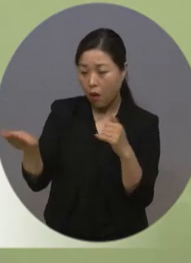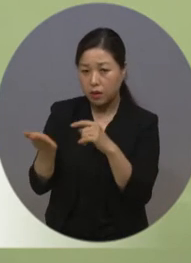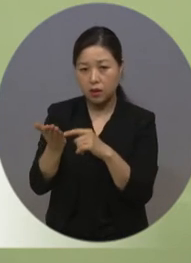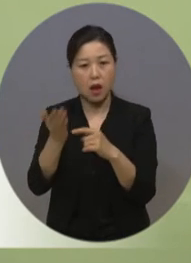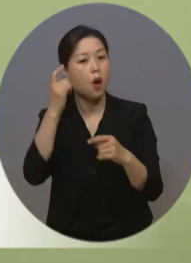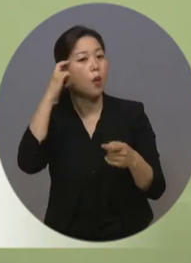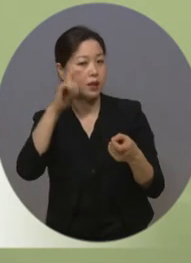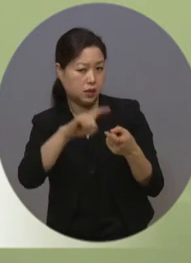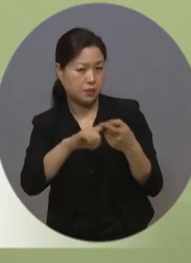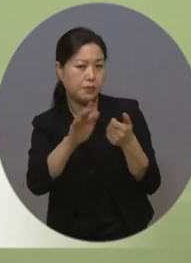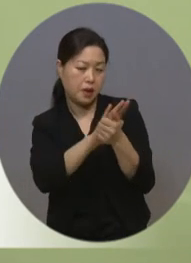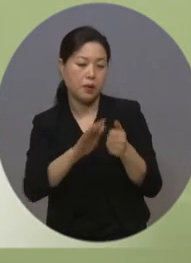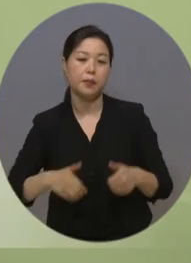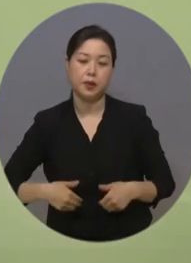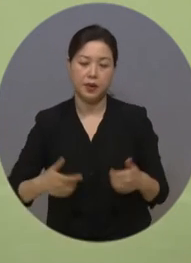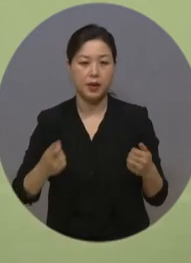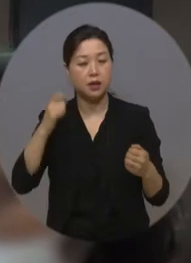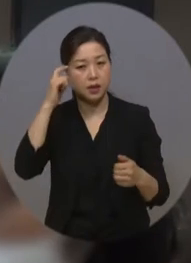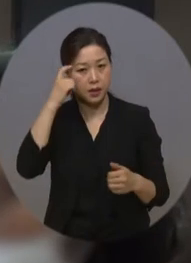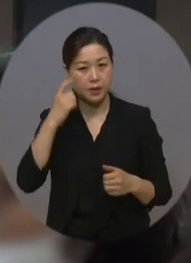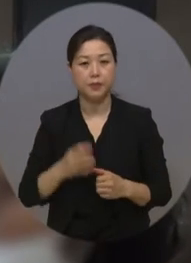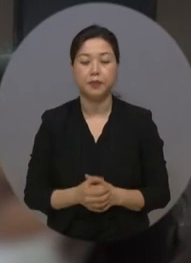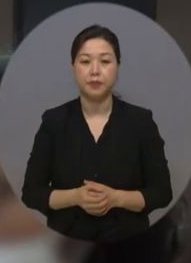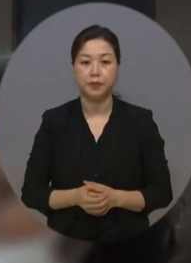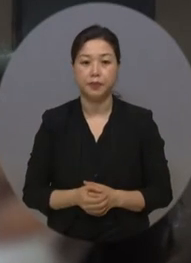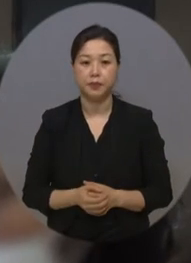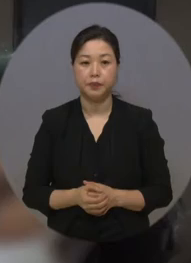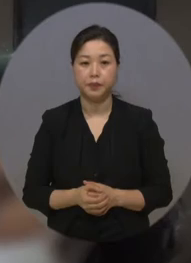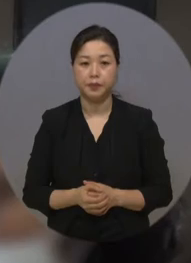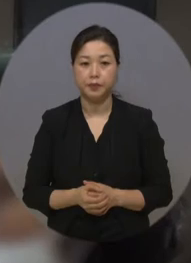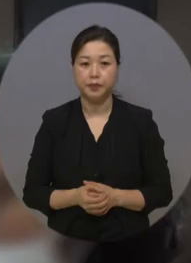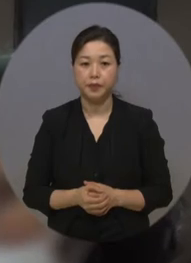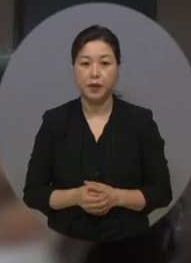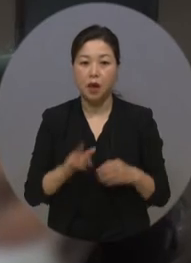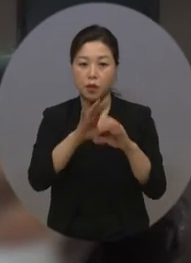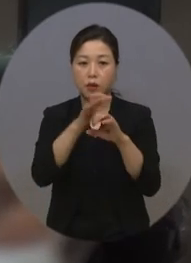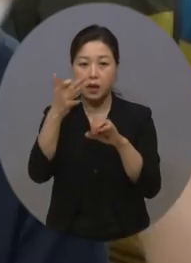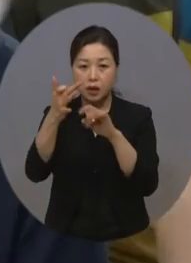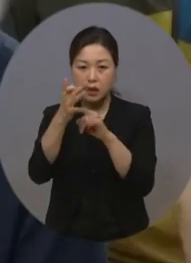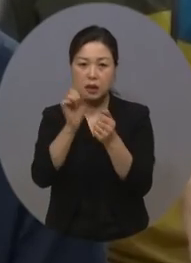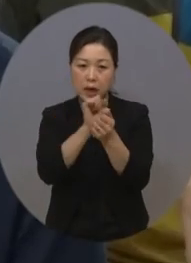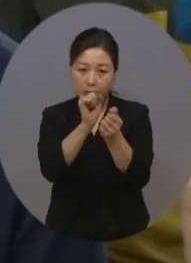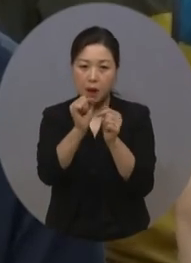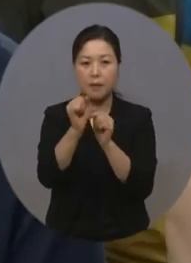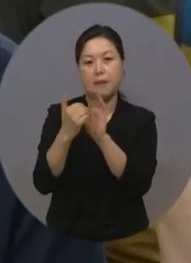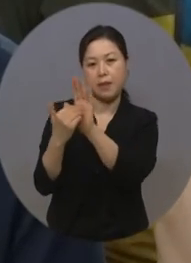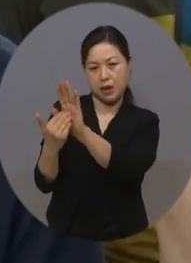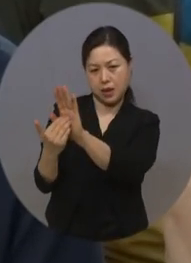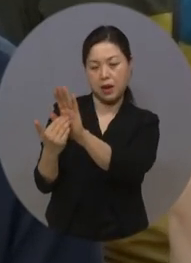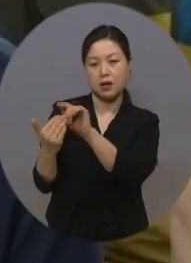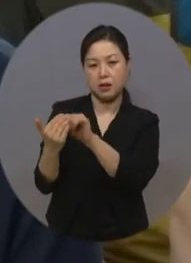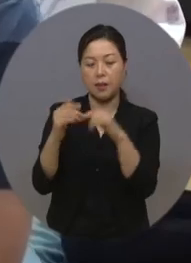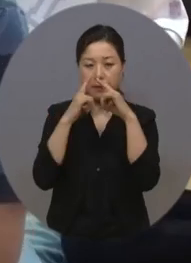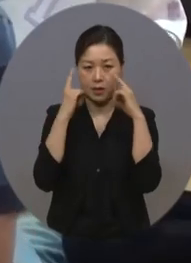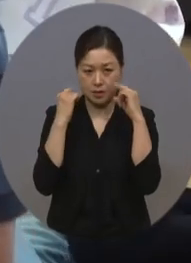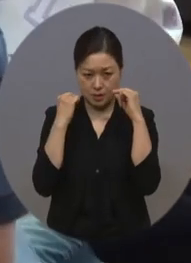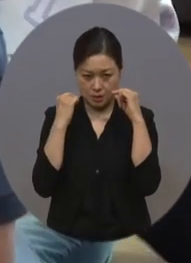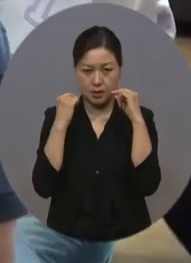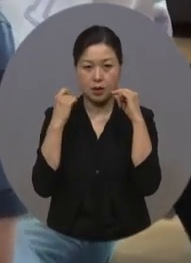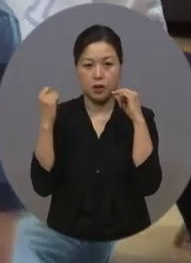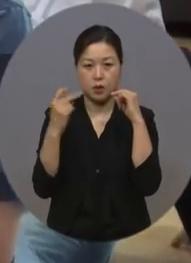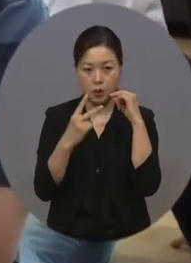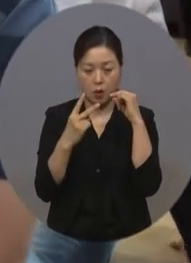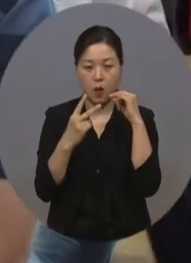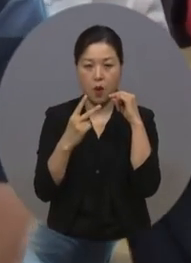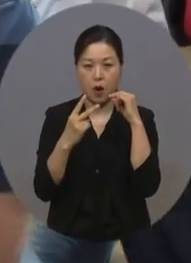배려가 필요하다고 생각합니다. 교육은 코로나19 감염 예방 차원에서 마스크를 철저하게 하고 방역